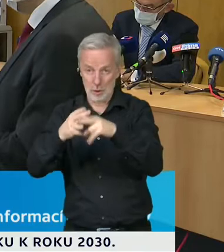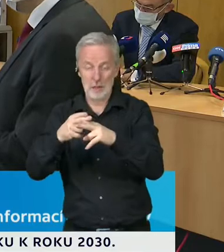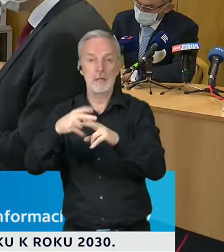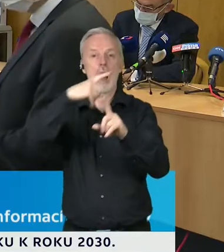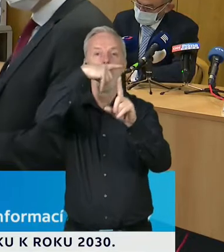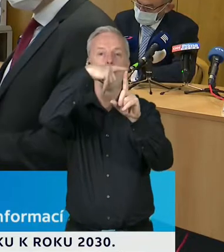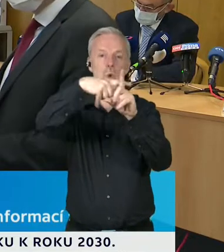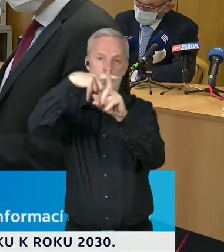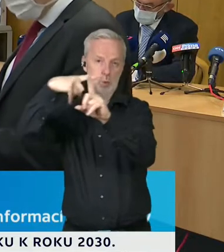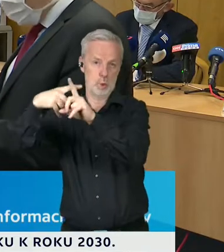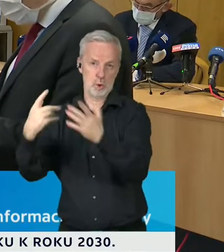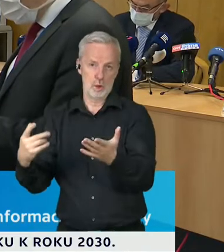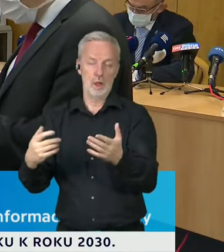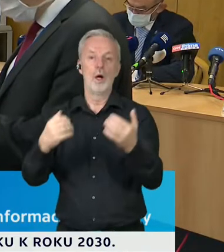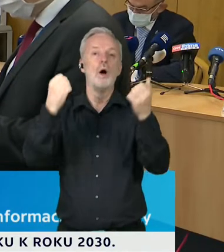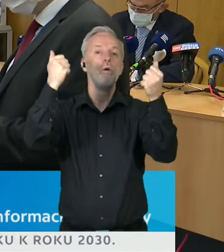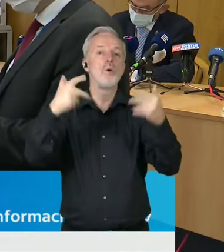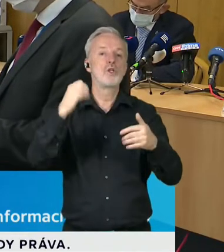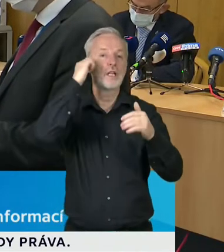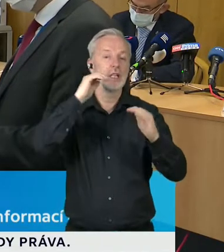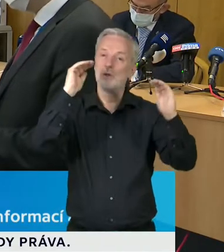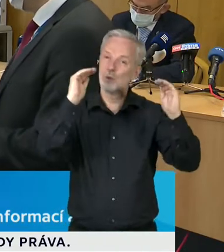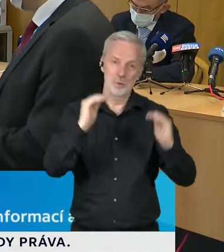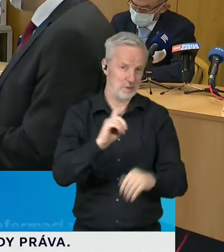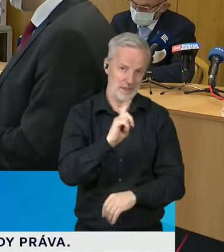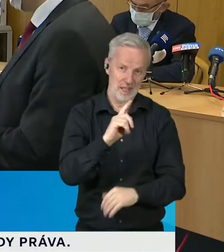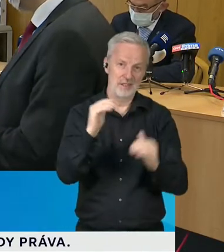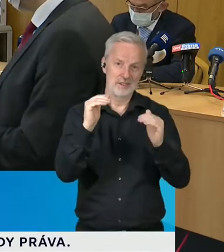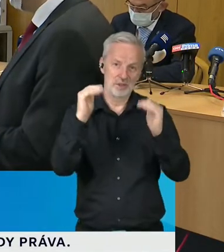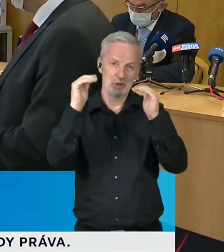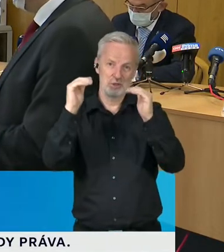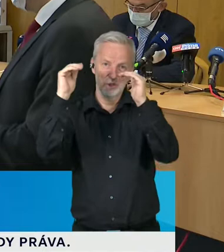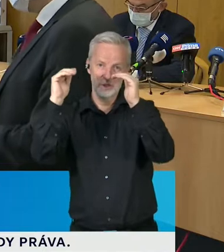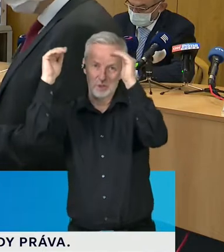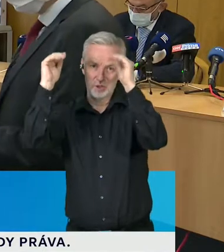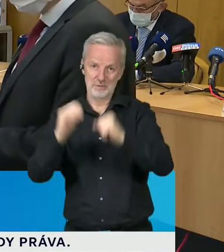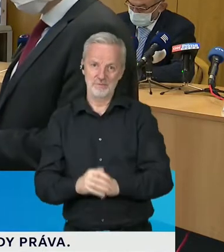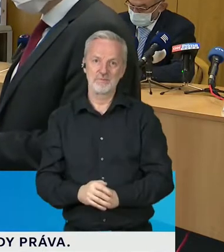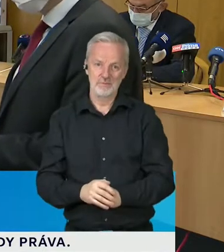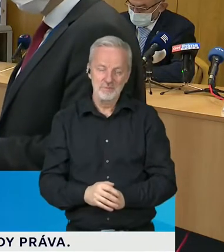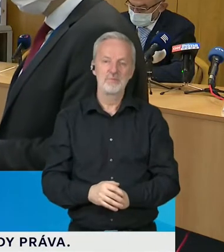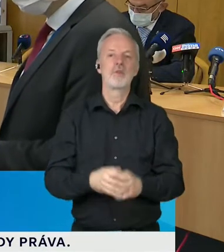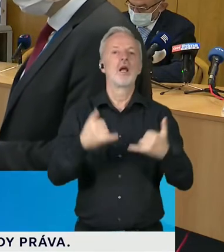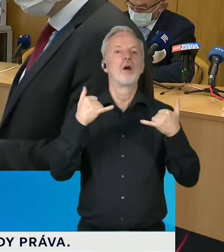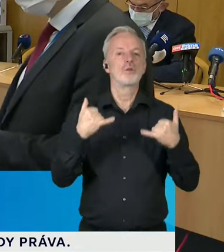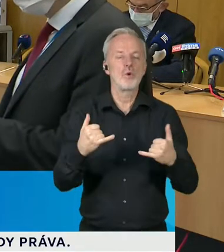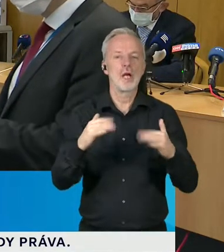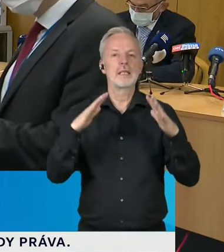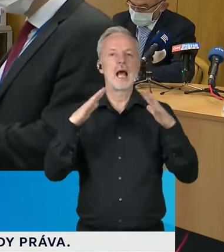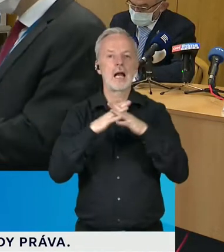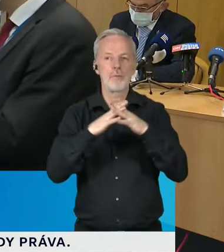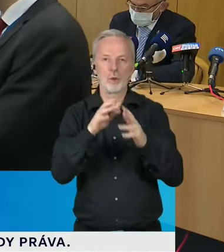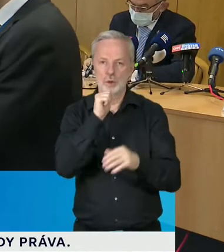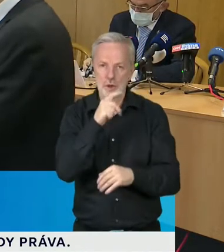už neklesáme, je to plus 18, plus 19 %. Stávající reproduční číslo je v intervalu 1.1